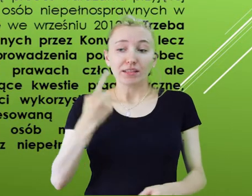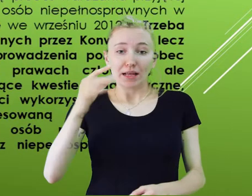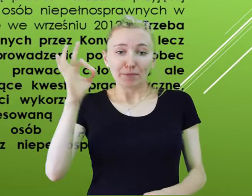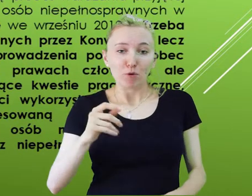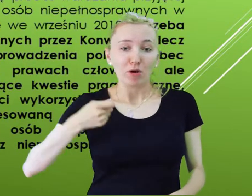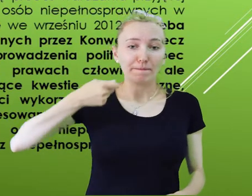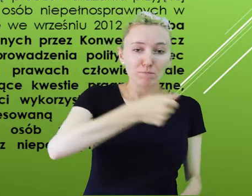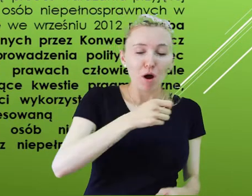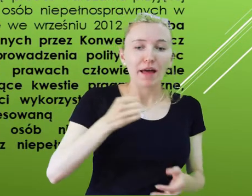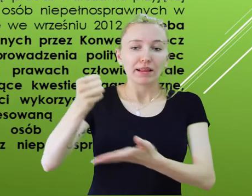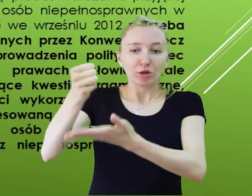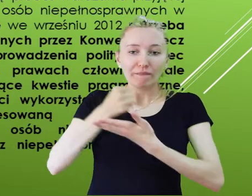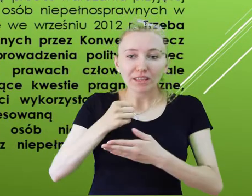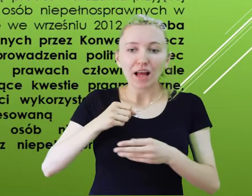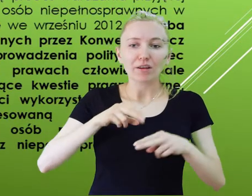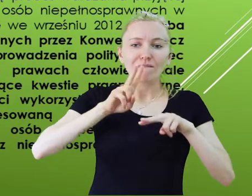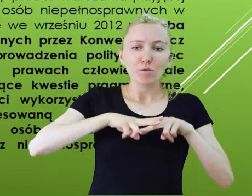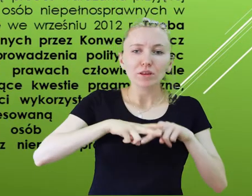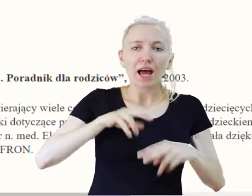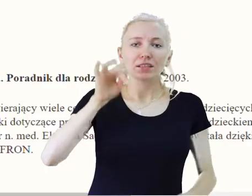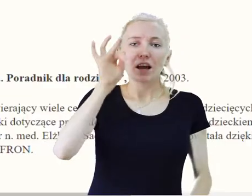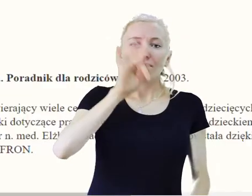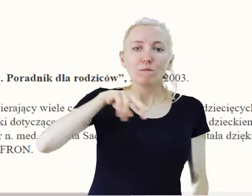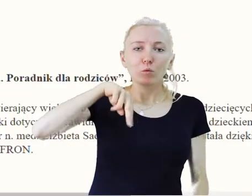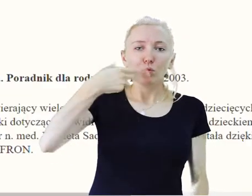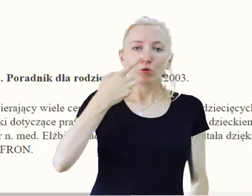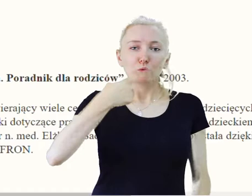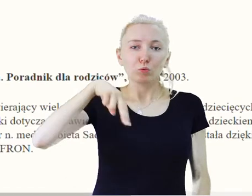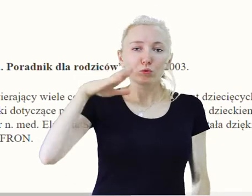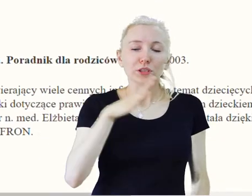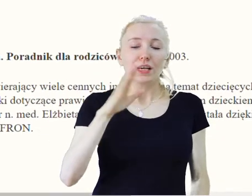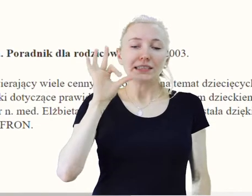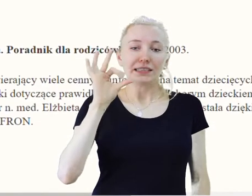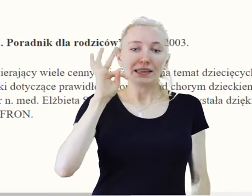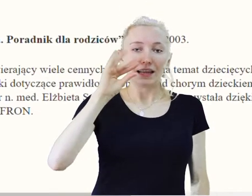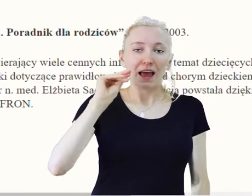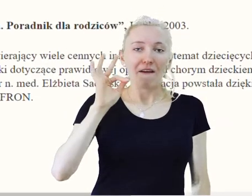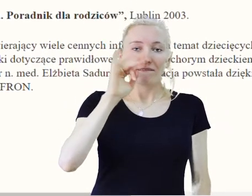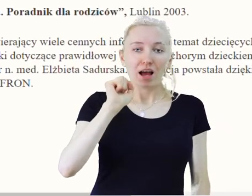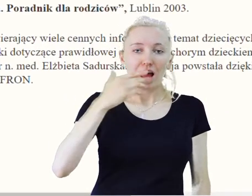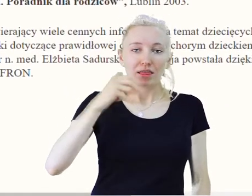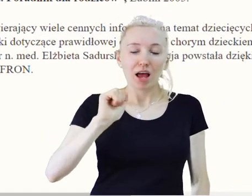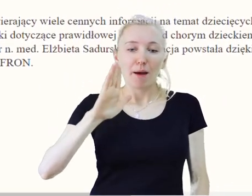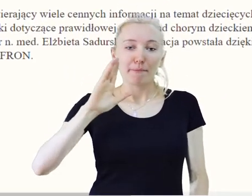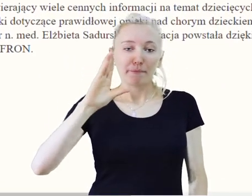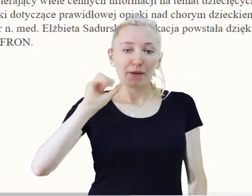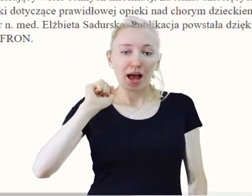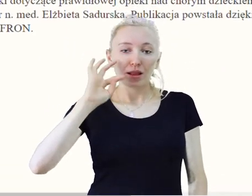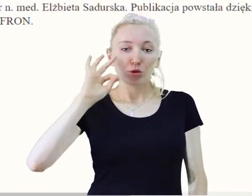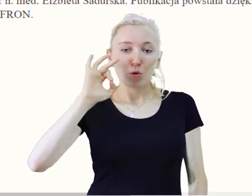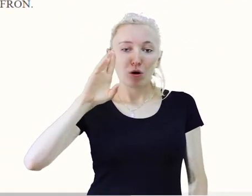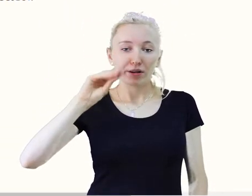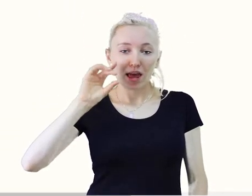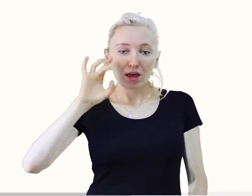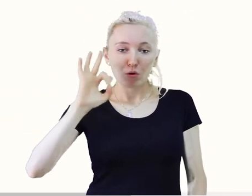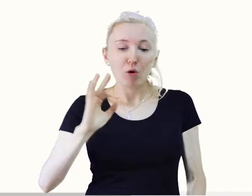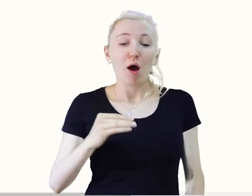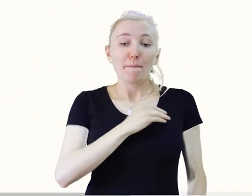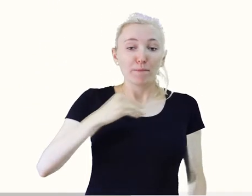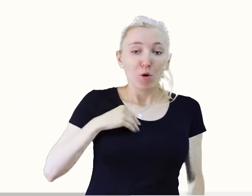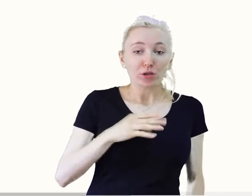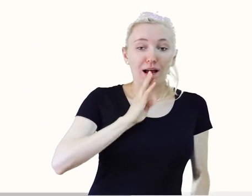dotacji z Fundacji Stefana Batorego, Polsko-amerykańskiej Fundacji Wolności, Fundacji Edukacji dla Demokracji,